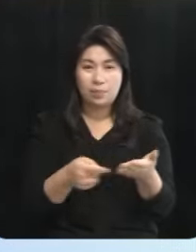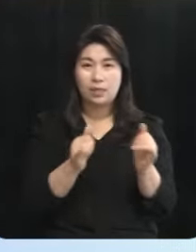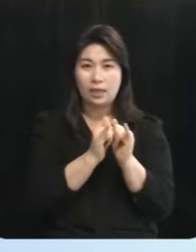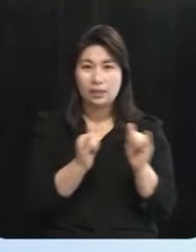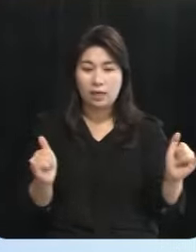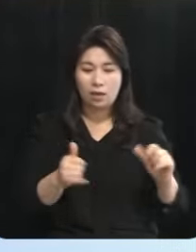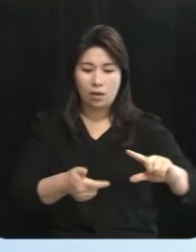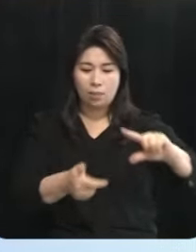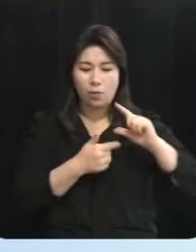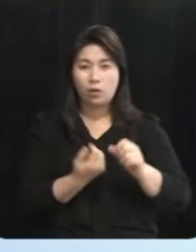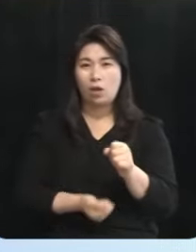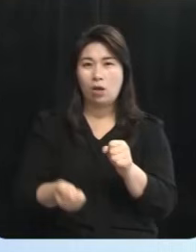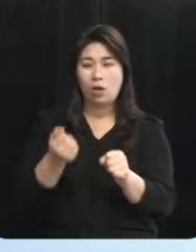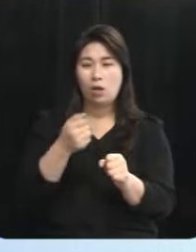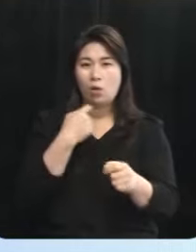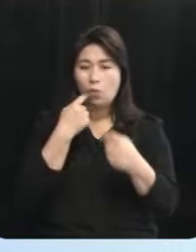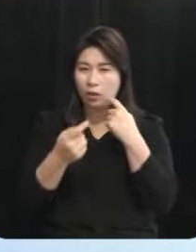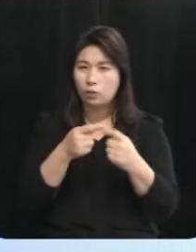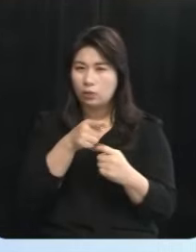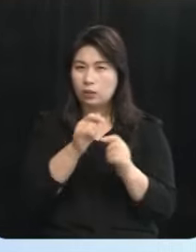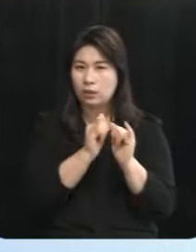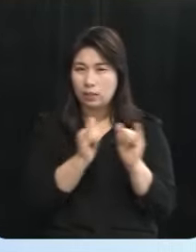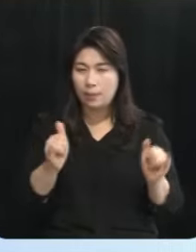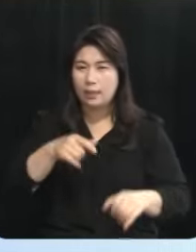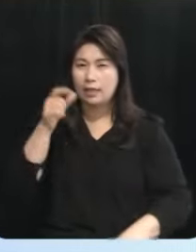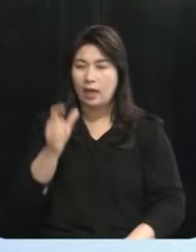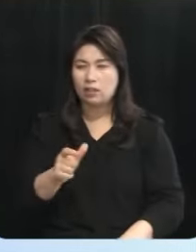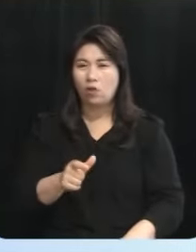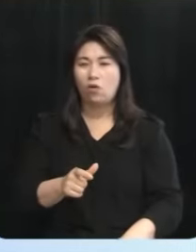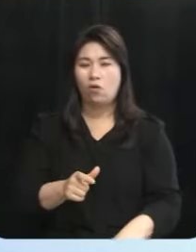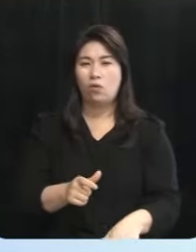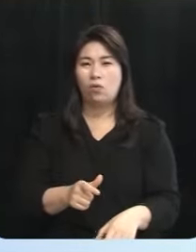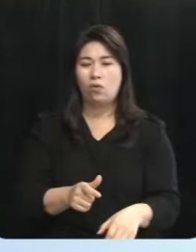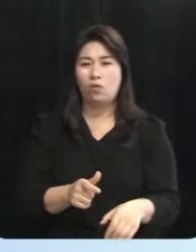명예를 훼손하는 분들에 대한 강력한 제재가 필요하다고 생각합니다